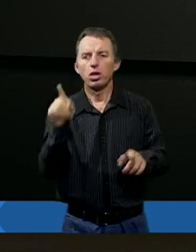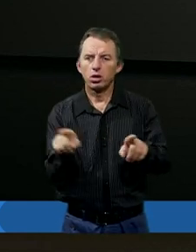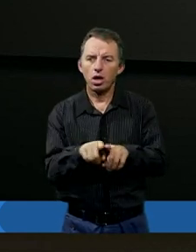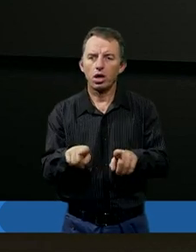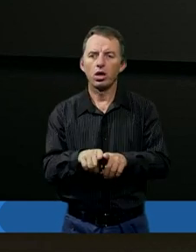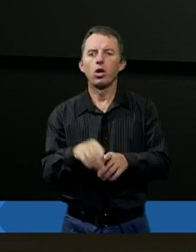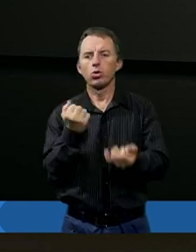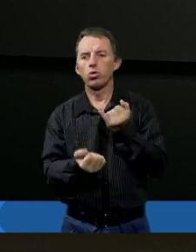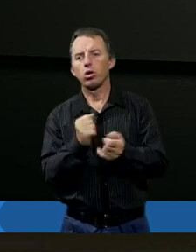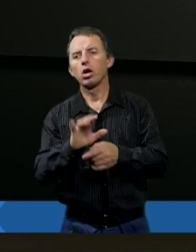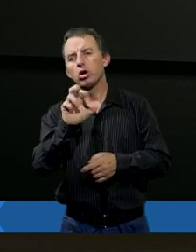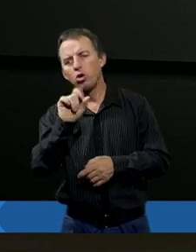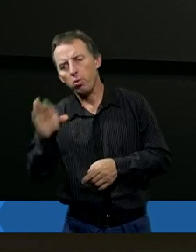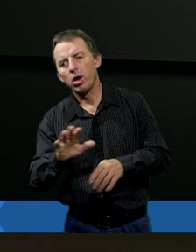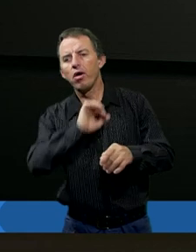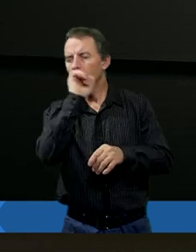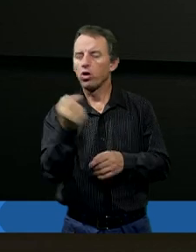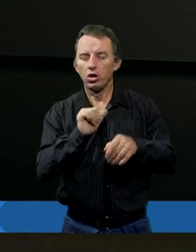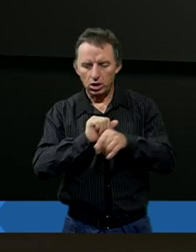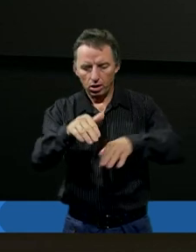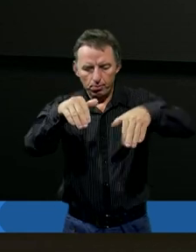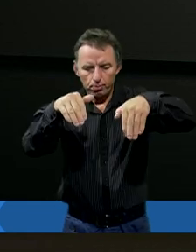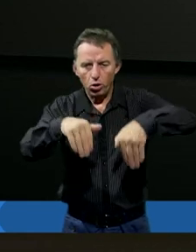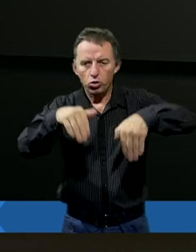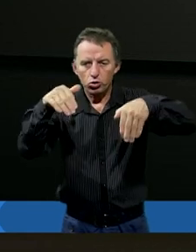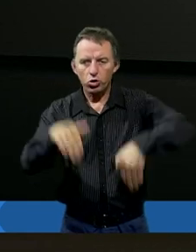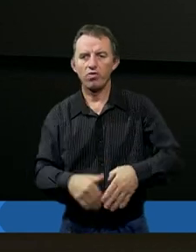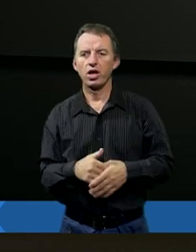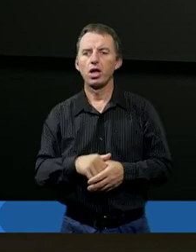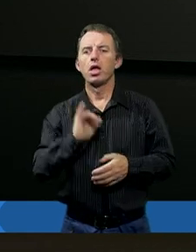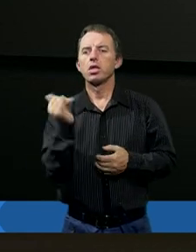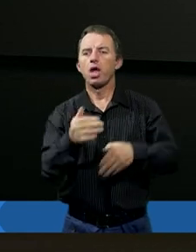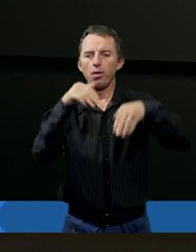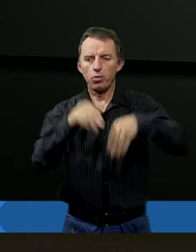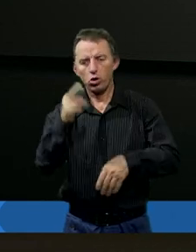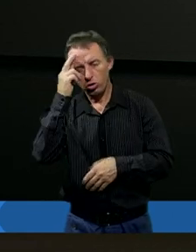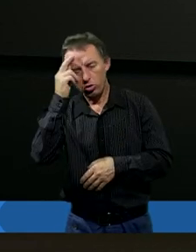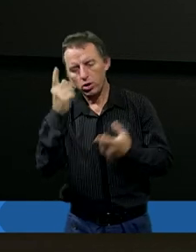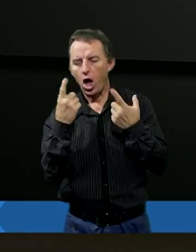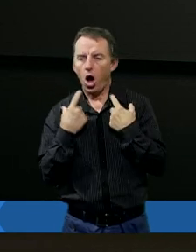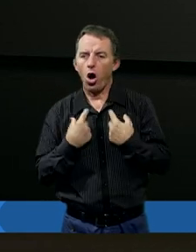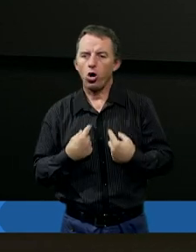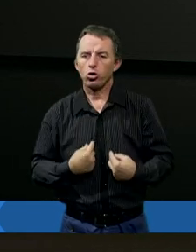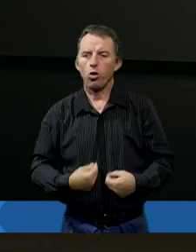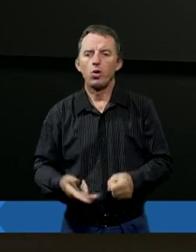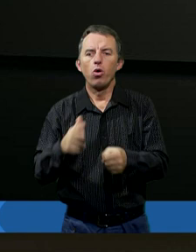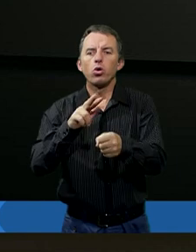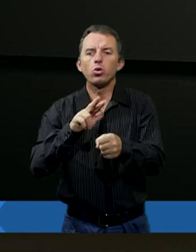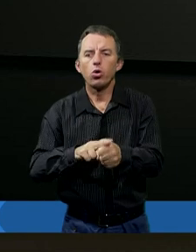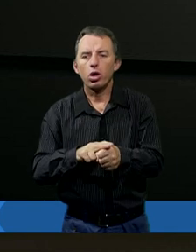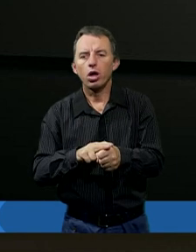po tej historii Chioba zastanawiam się, czy to w ogóle jest możliwe. Bo jak mogę zrozumieć osobę, która